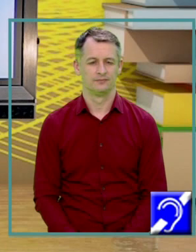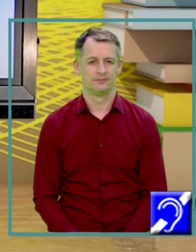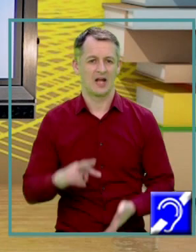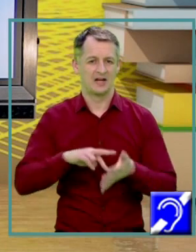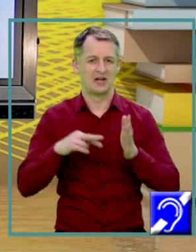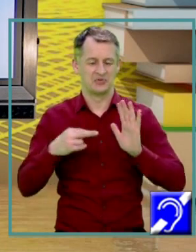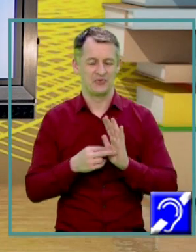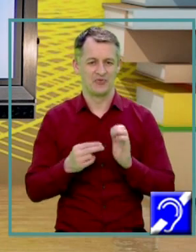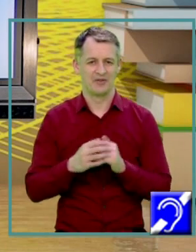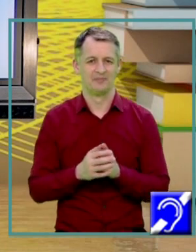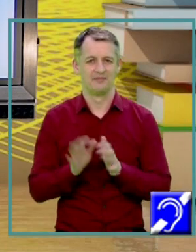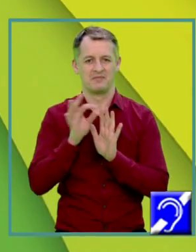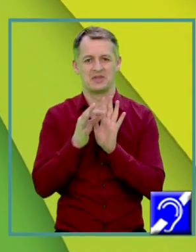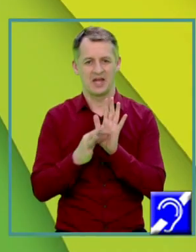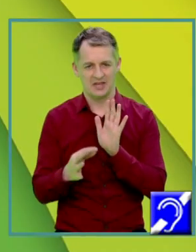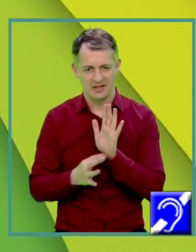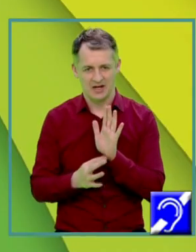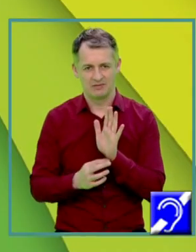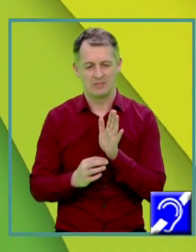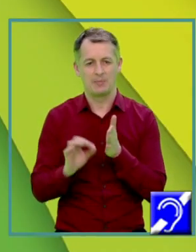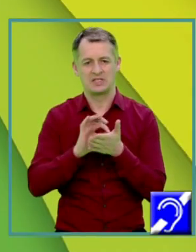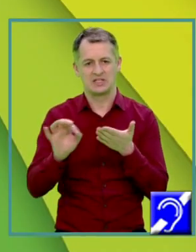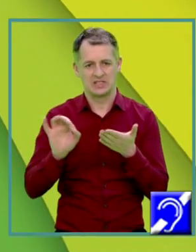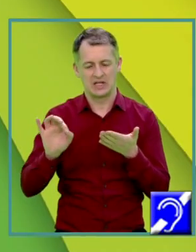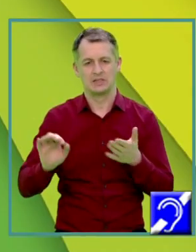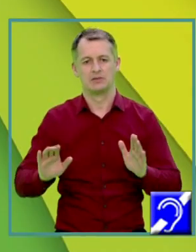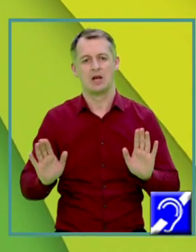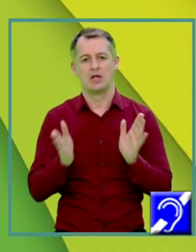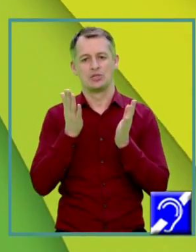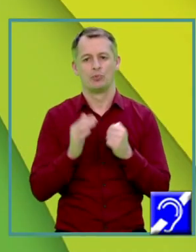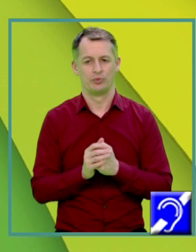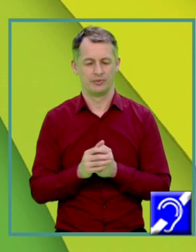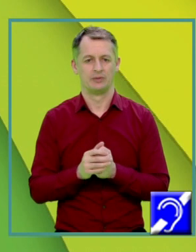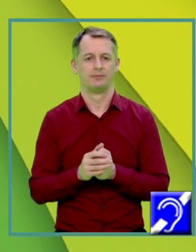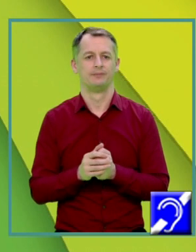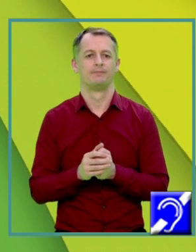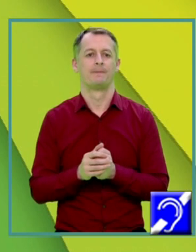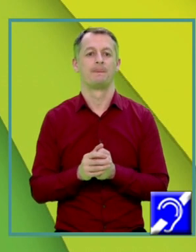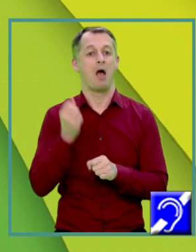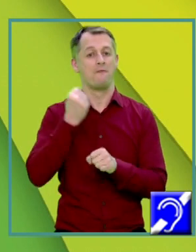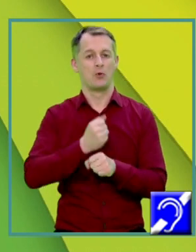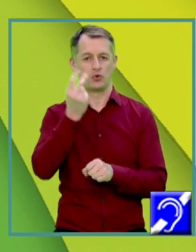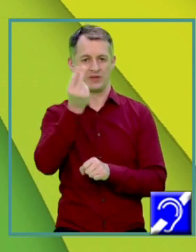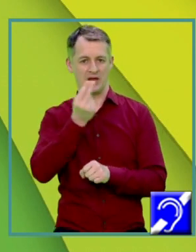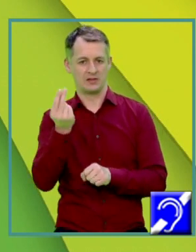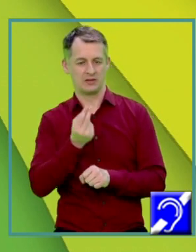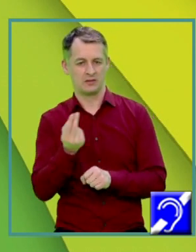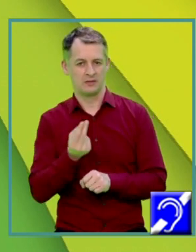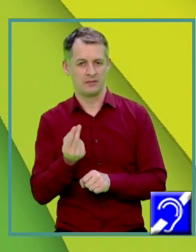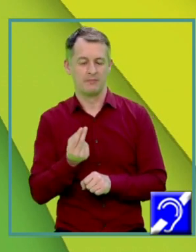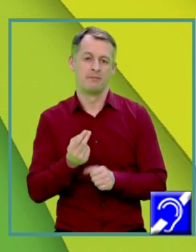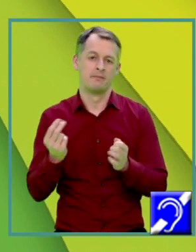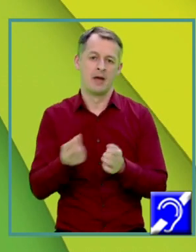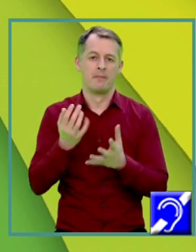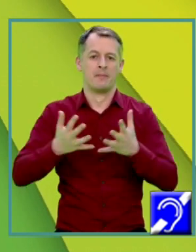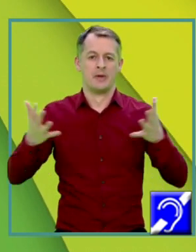Rezolvare Datele problemei ni le-am fixat de la bun început Am făcut un desen un pic mai mare